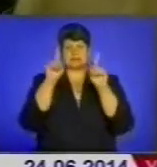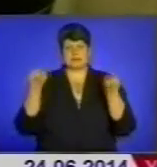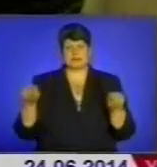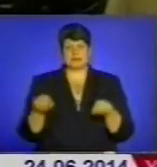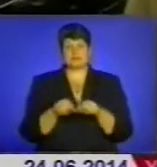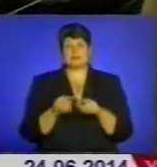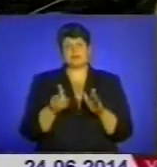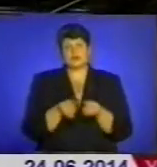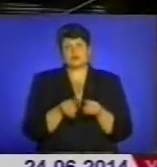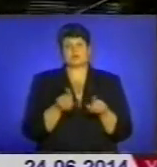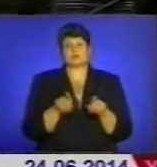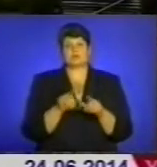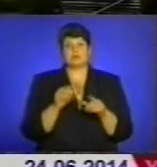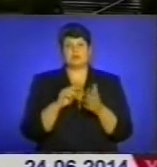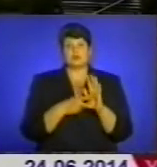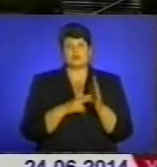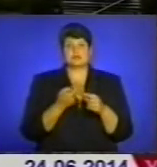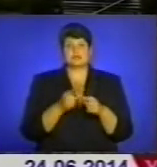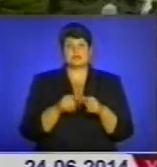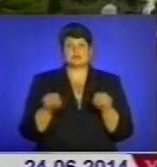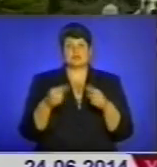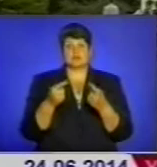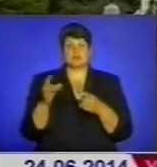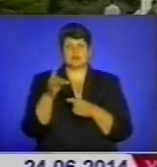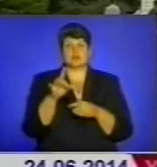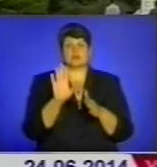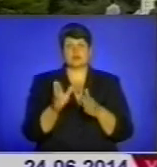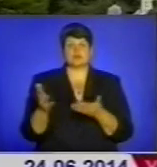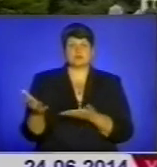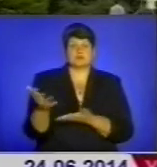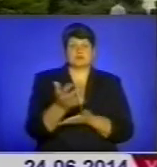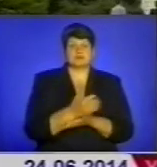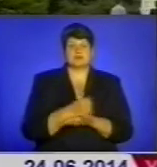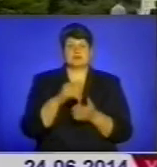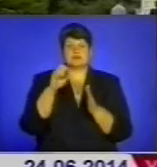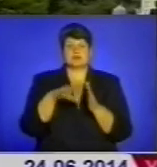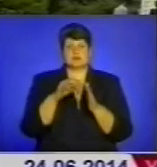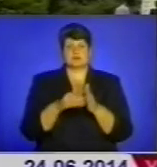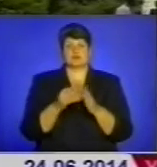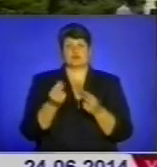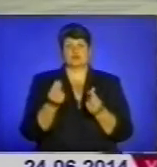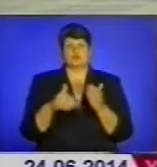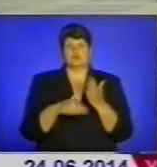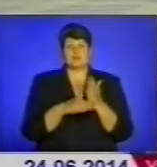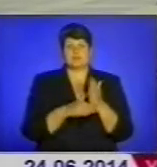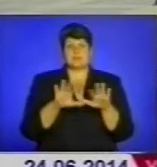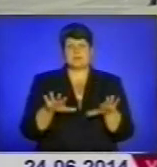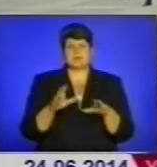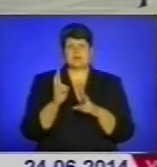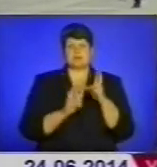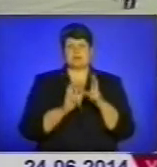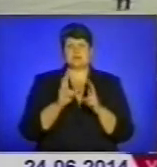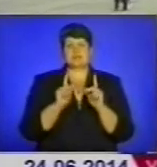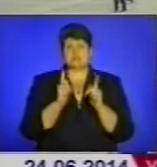Планують такі штаби створити у районах. Також зі скориньками збиратимуть грошову допомогу на місцевих підприємствах. Чи згідні ви